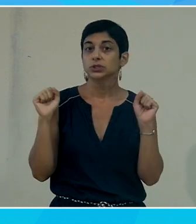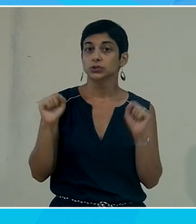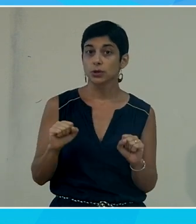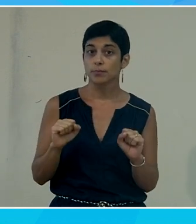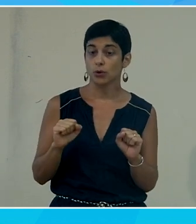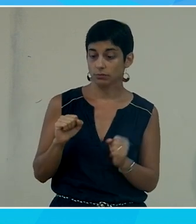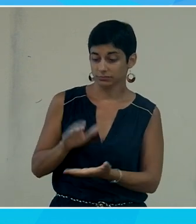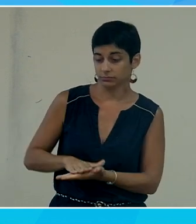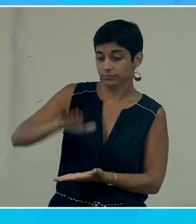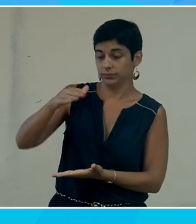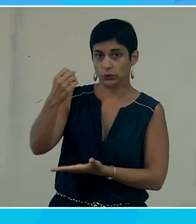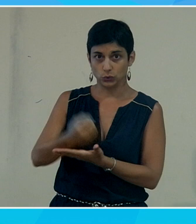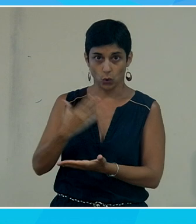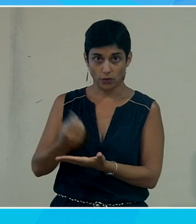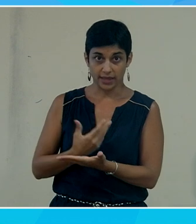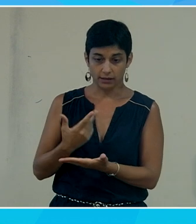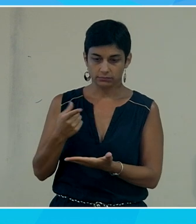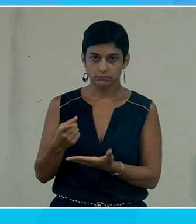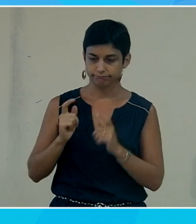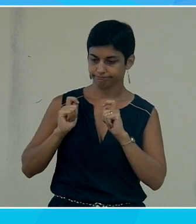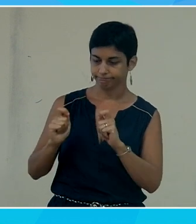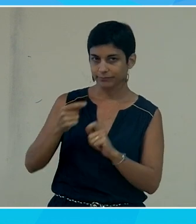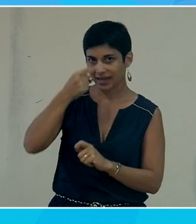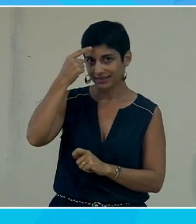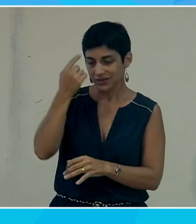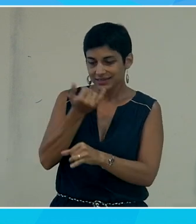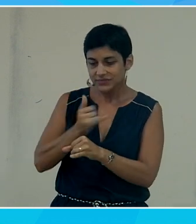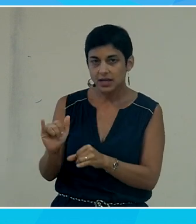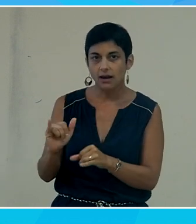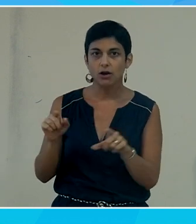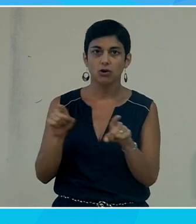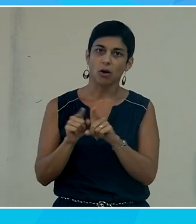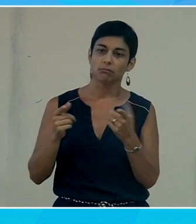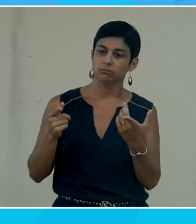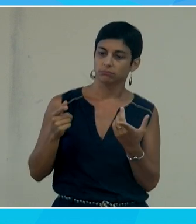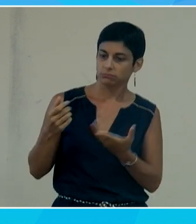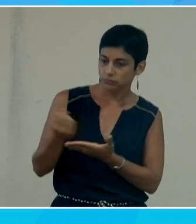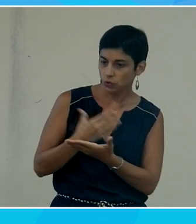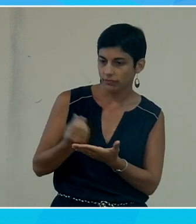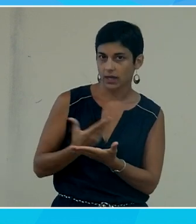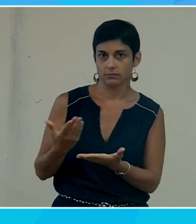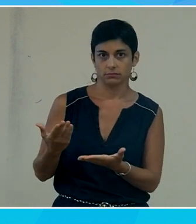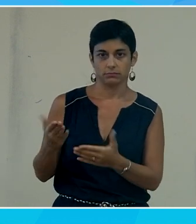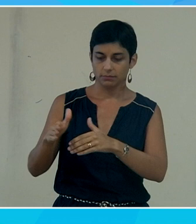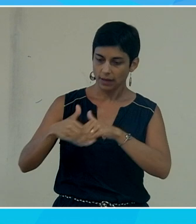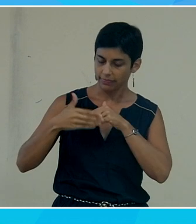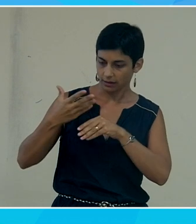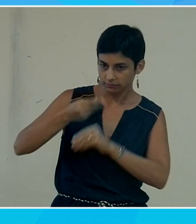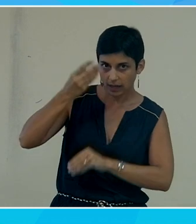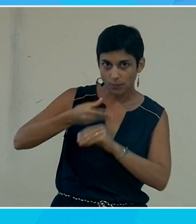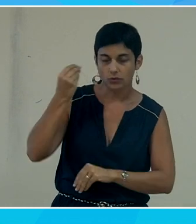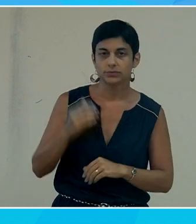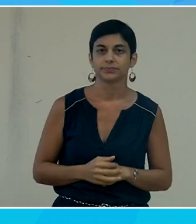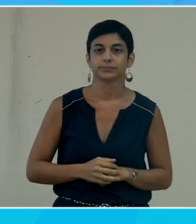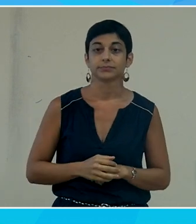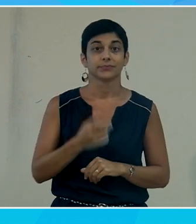cet entrepôt de données faire de l'intelligence artificielle avec de l'apprentissage donc je vais avoir des données qui vont me permettre d'apprendre et donc d